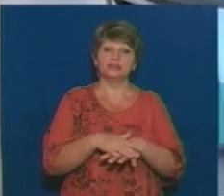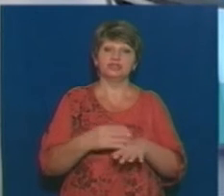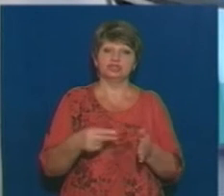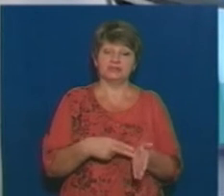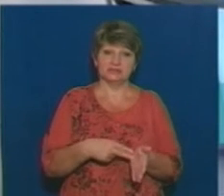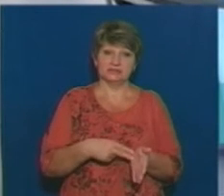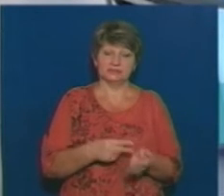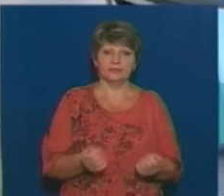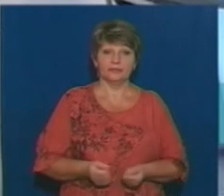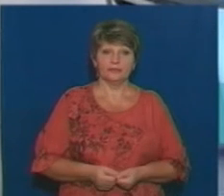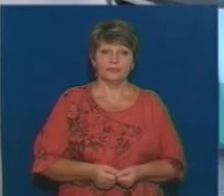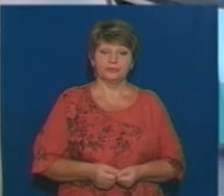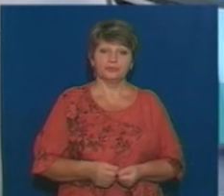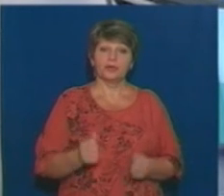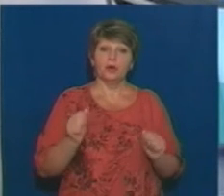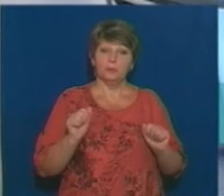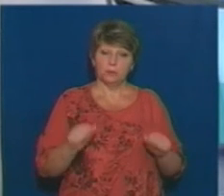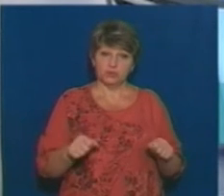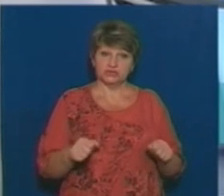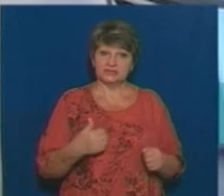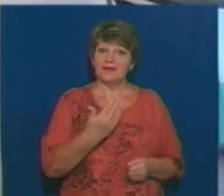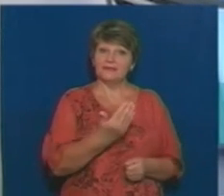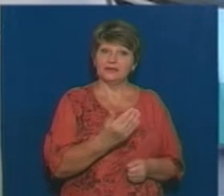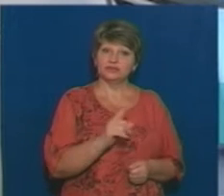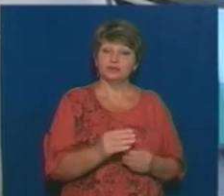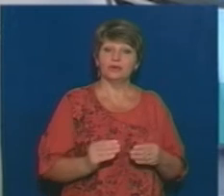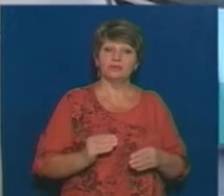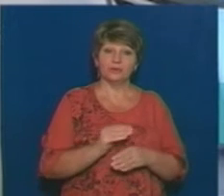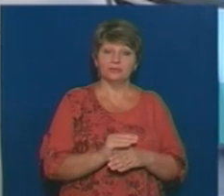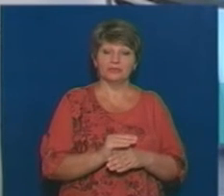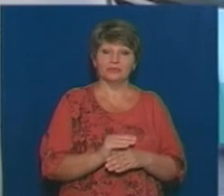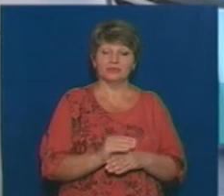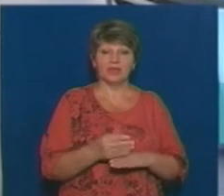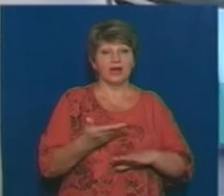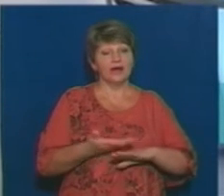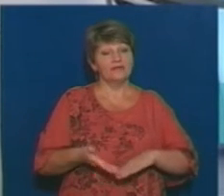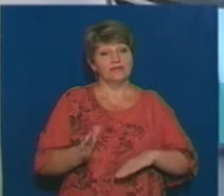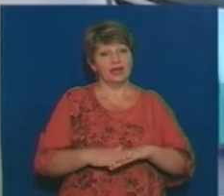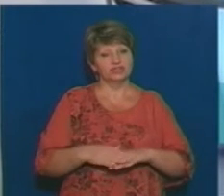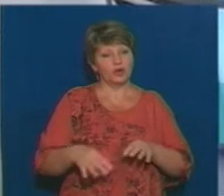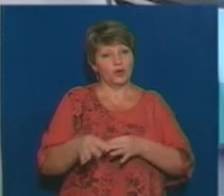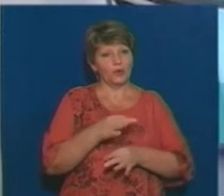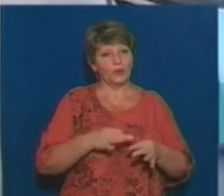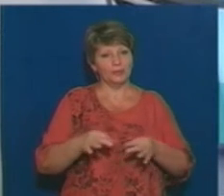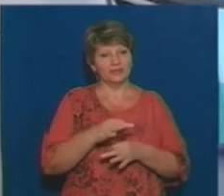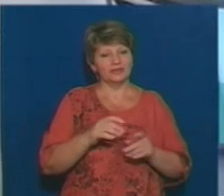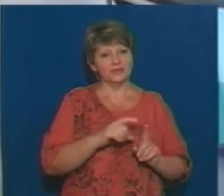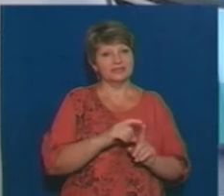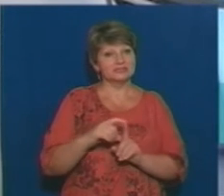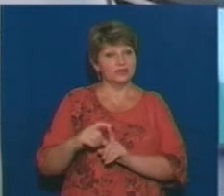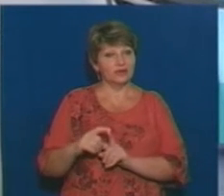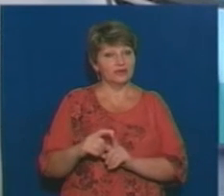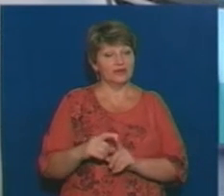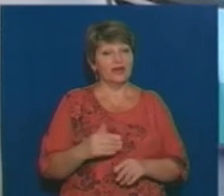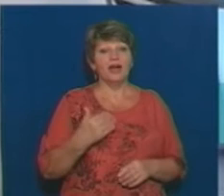Артура, можете якось слова Тренкіна прокоментувати? Доволі важко коментувати слова Юрія Васильовича. Тобто, він каже, що він